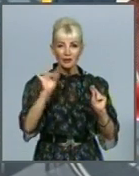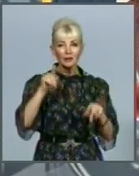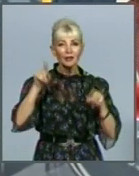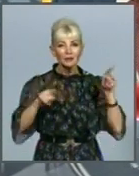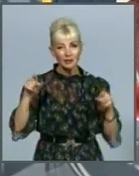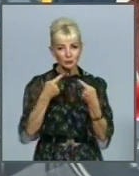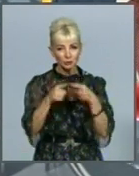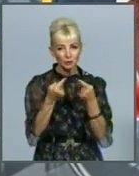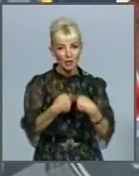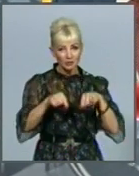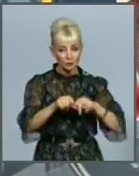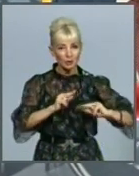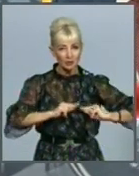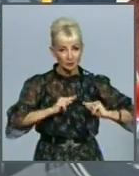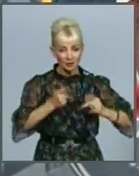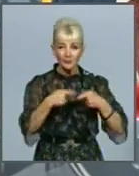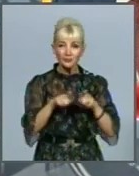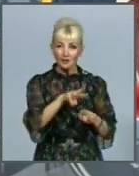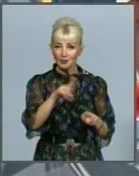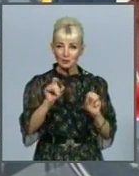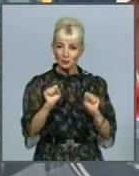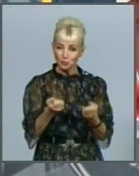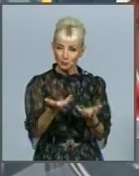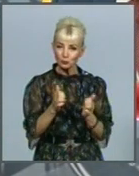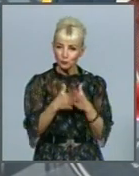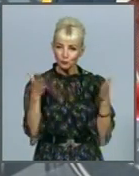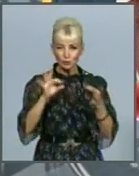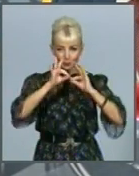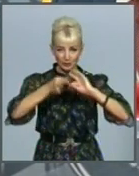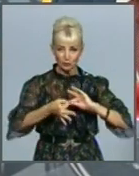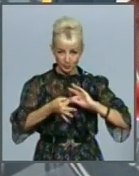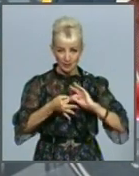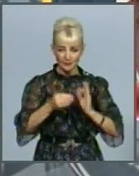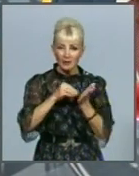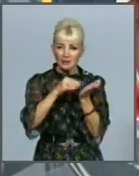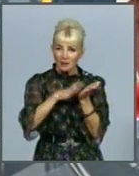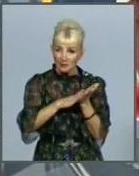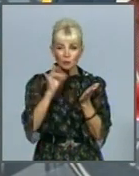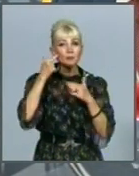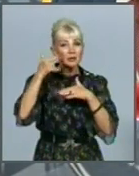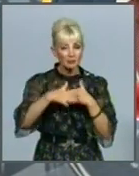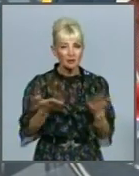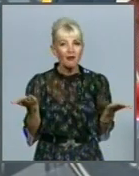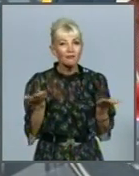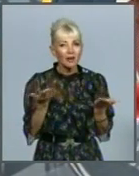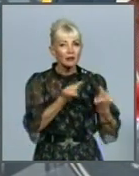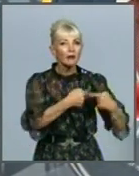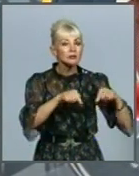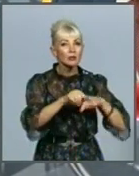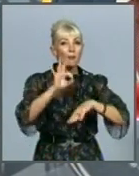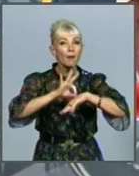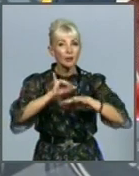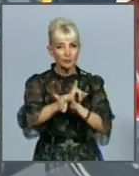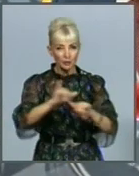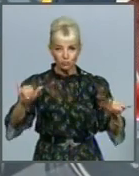інших категорій працівників. Так ми зможемо отримати більш детальну статистику та розуміння, в яких категоріях хвороба